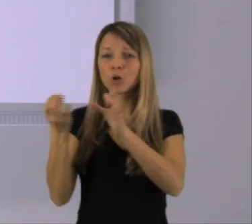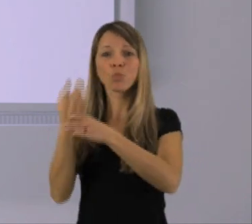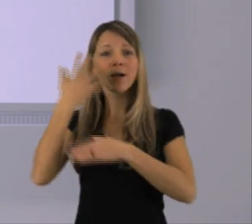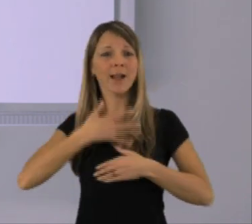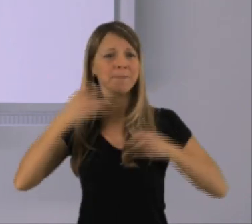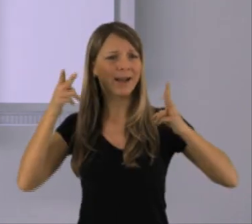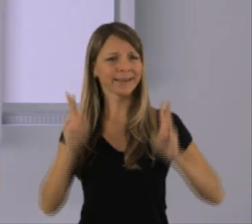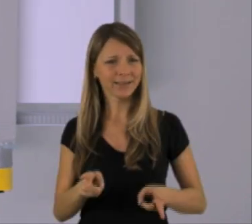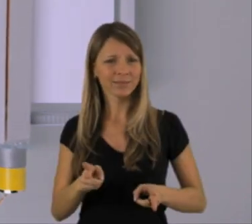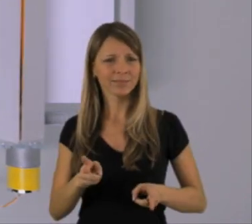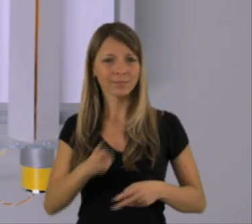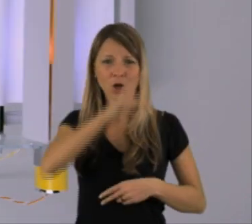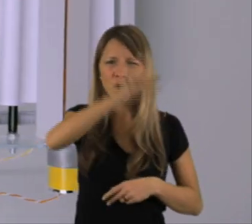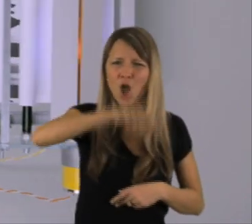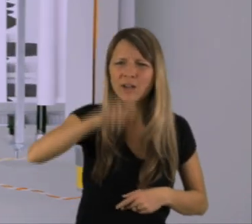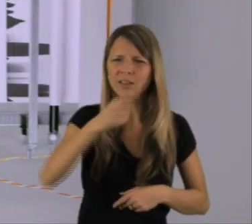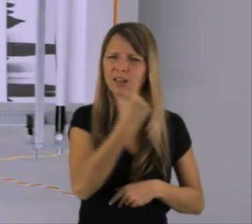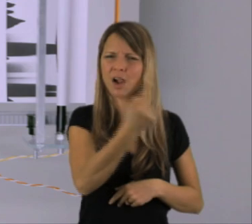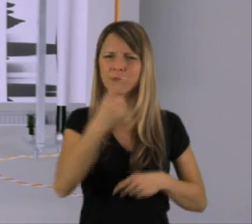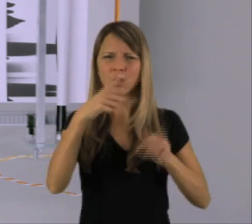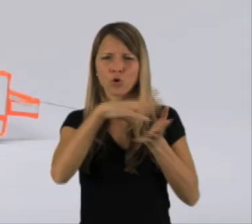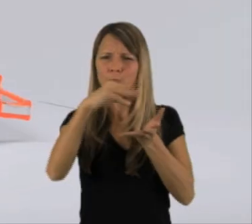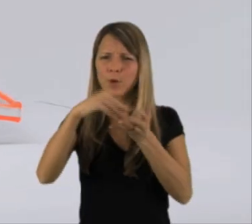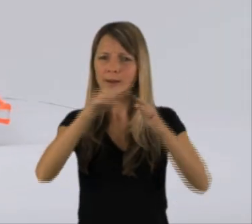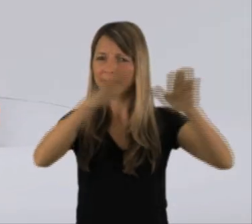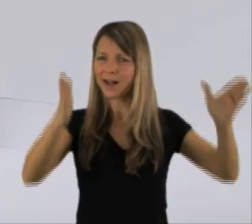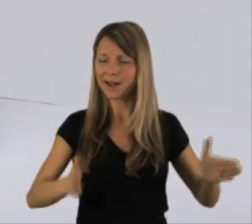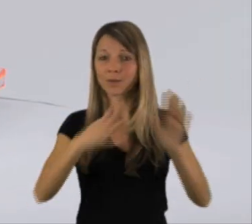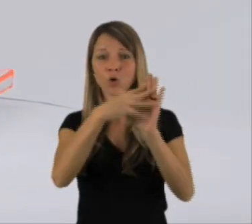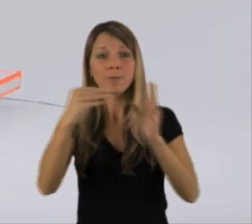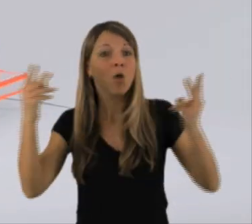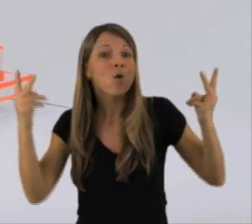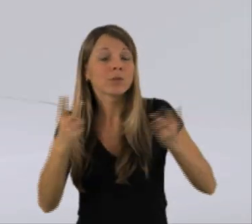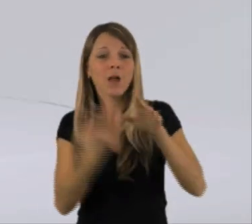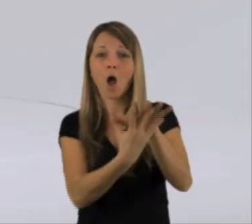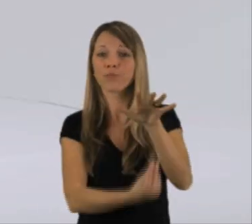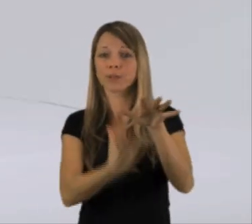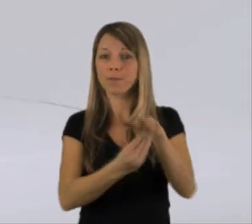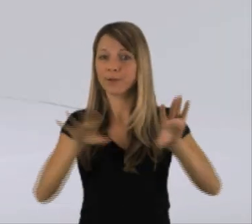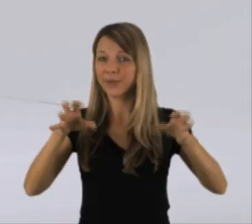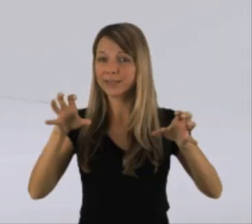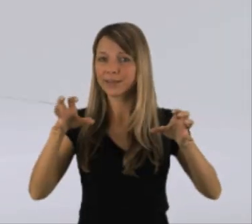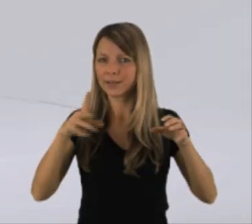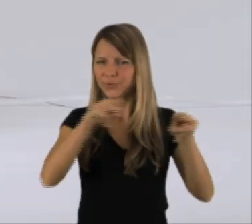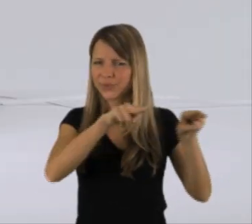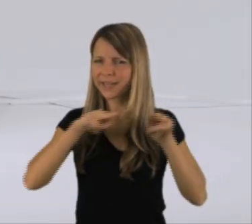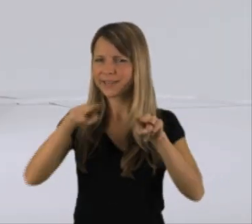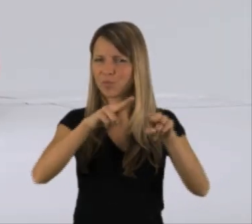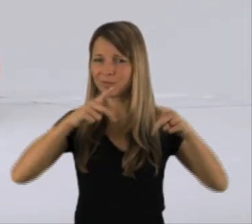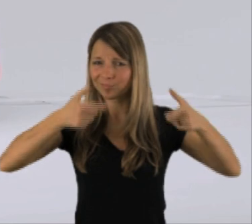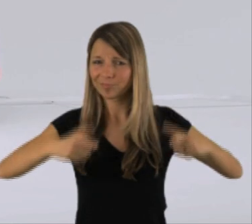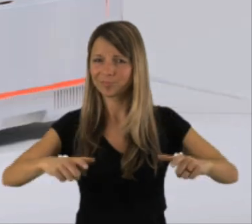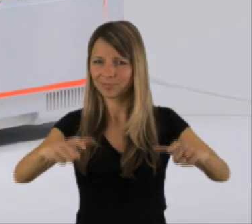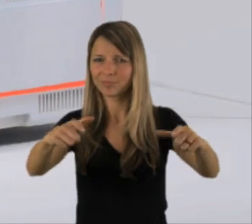Urheberrecht Die Bedurften eines Kopiergeräts, Mitschnitte am Radio, eines Kassettenrekorders und einzelner Kassetten,